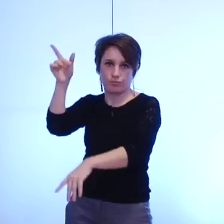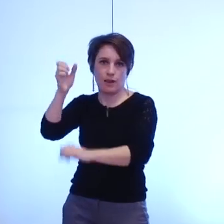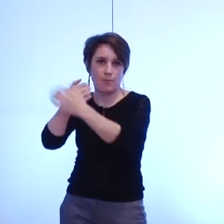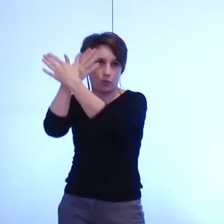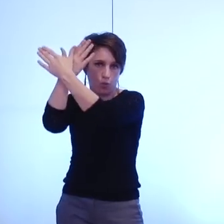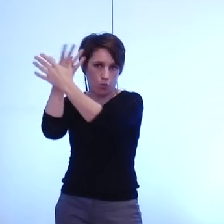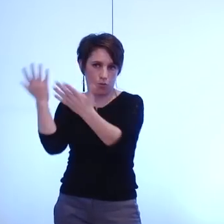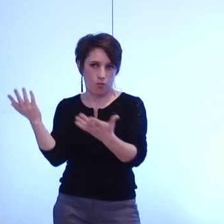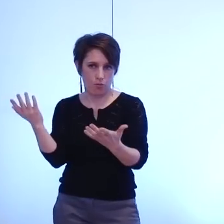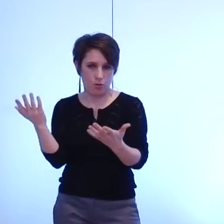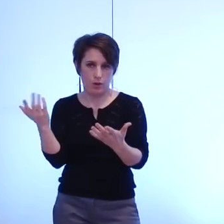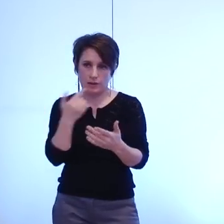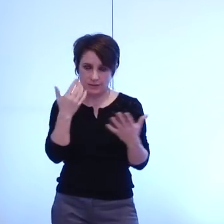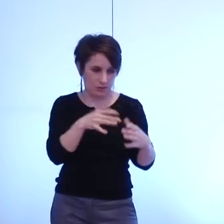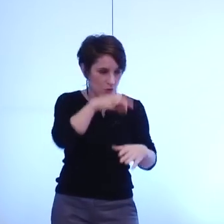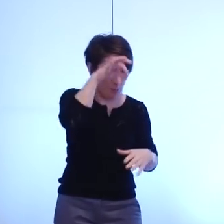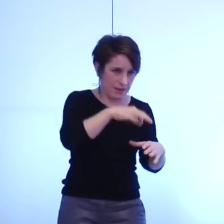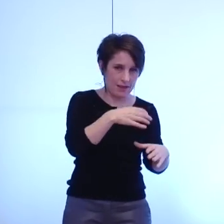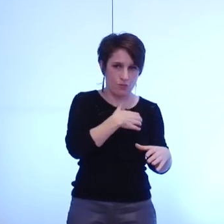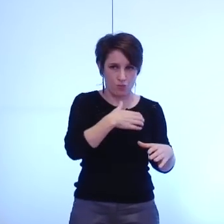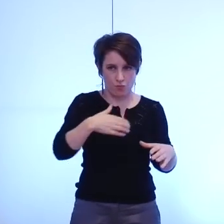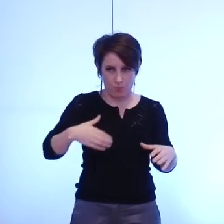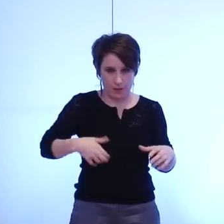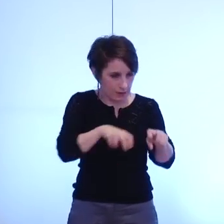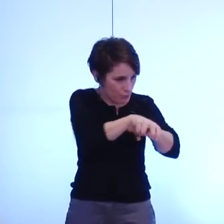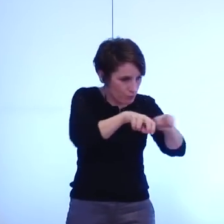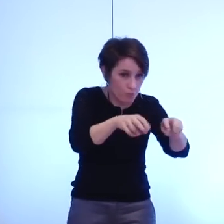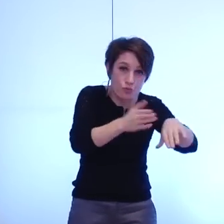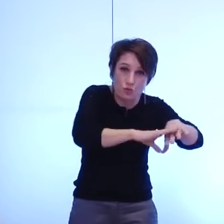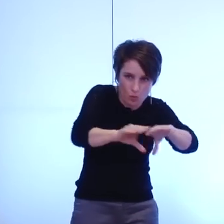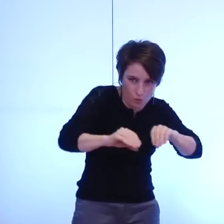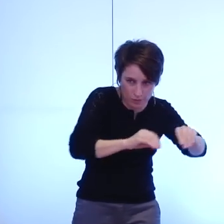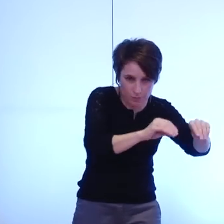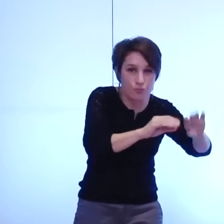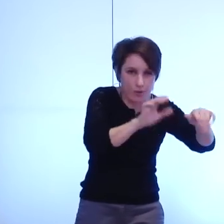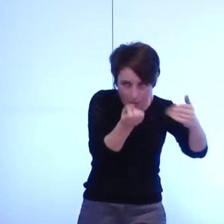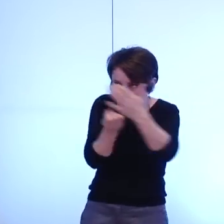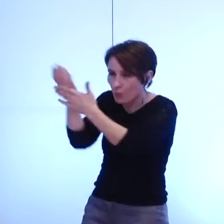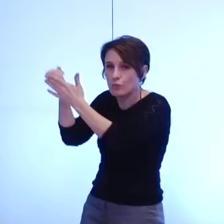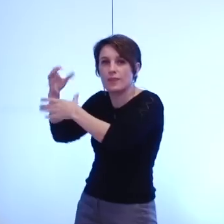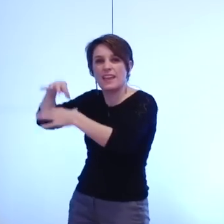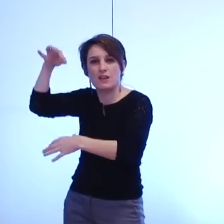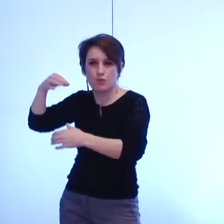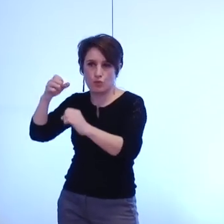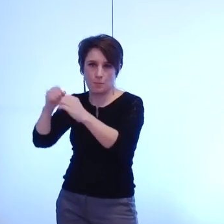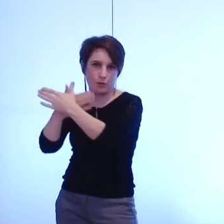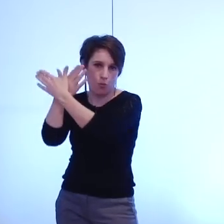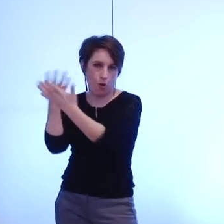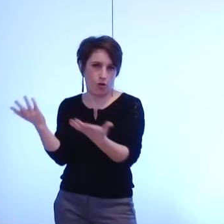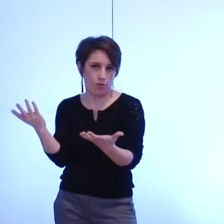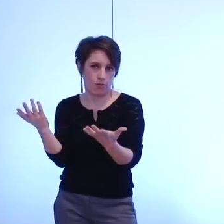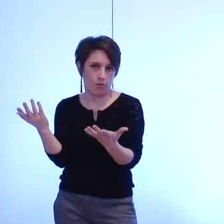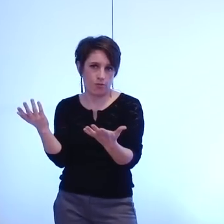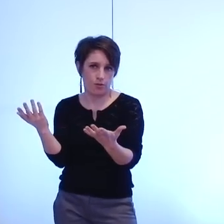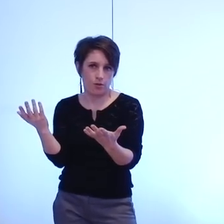mettre en mouvement les élus communaux sur les territoires considérés et les élus métropolitains nous ne pouvons pas nous permettre c'est un